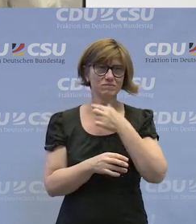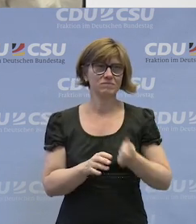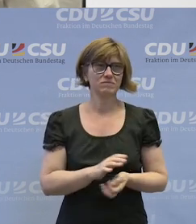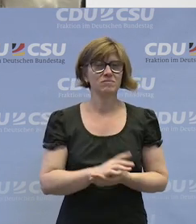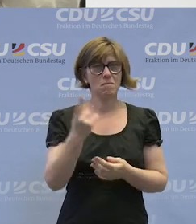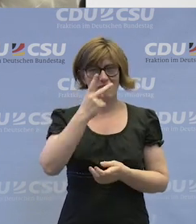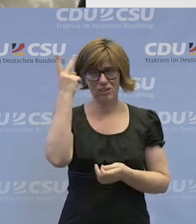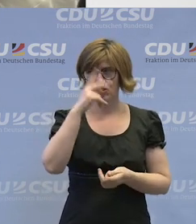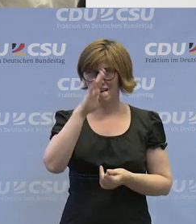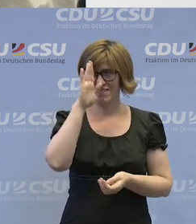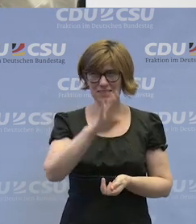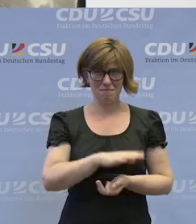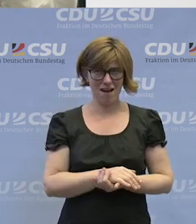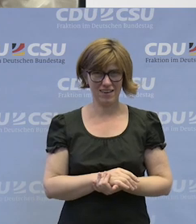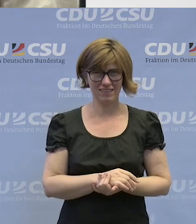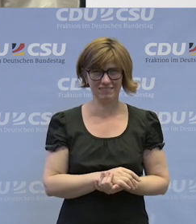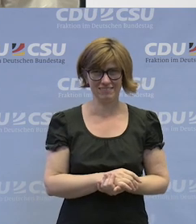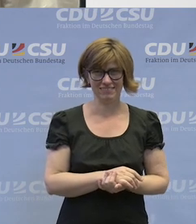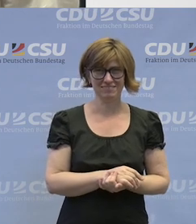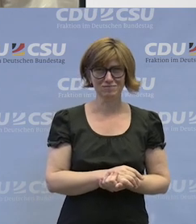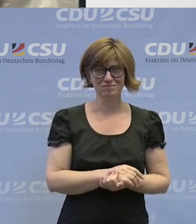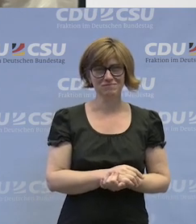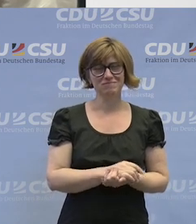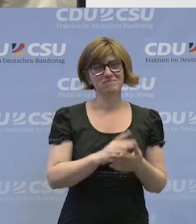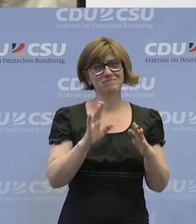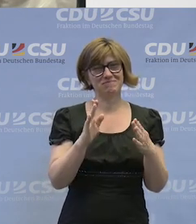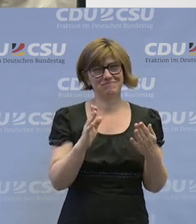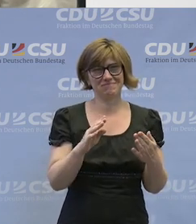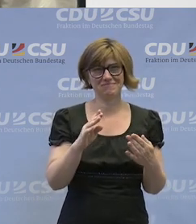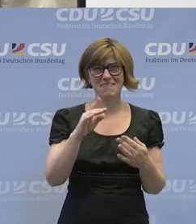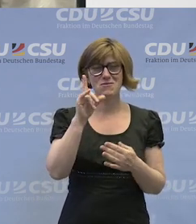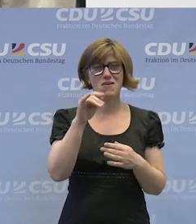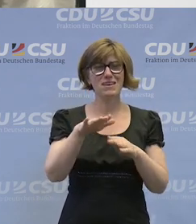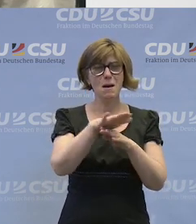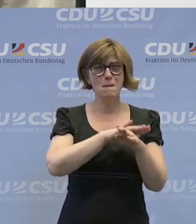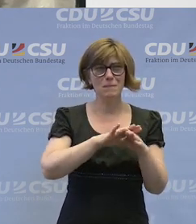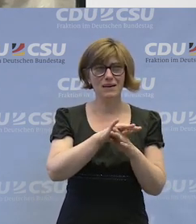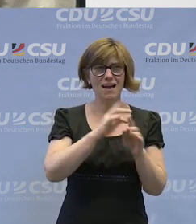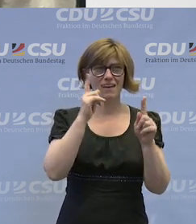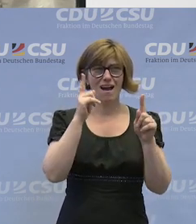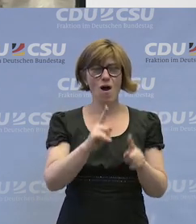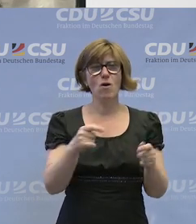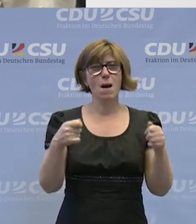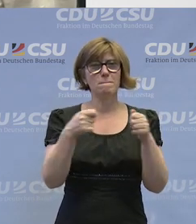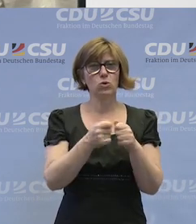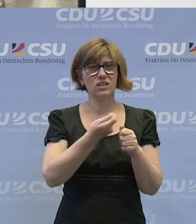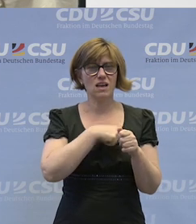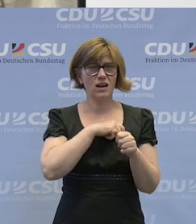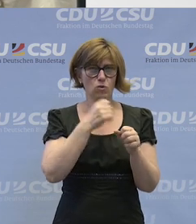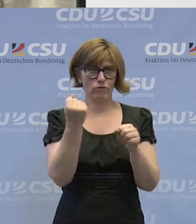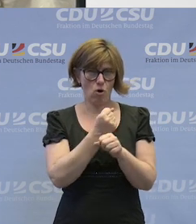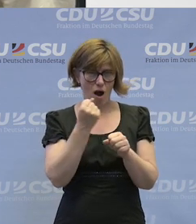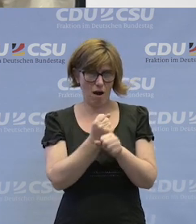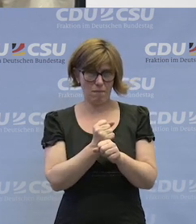aber sie verstehen, was ich damit sagen will. Ist das ein Feld, auf dem die Bundesagentur für